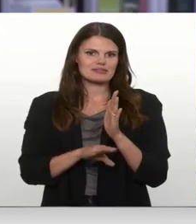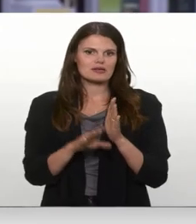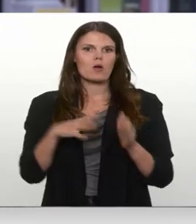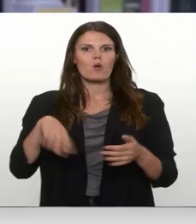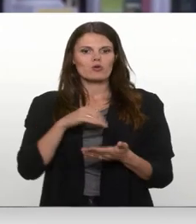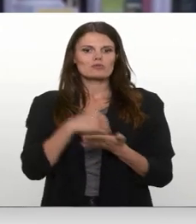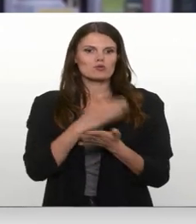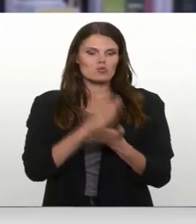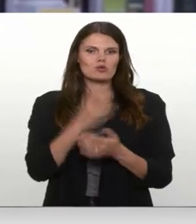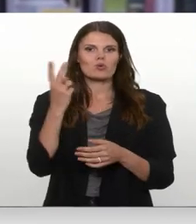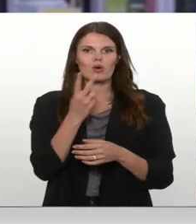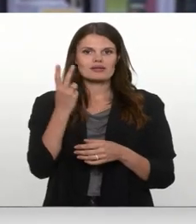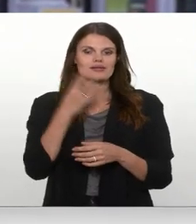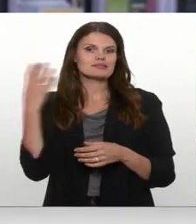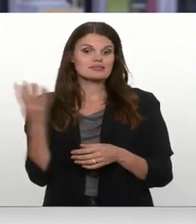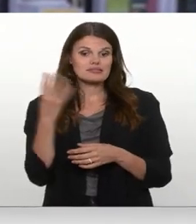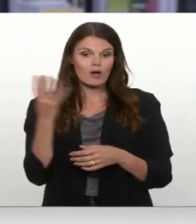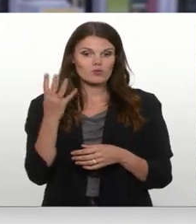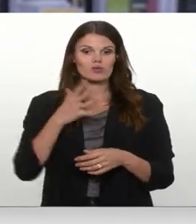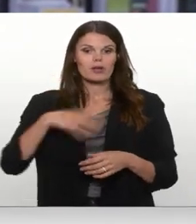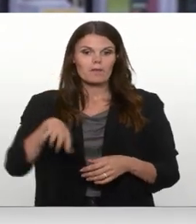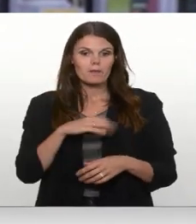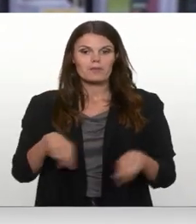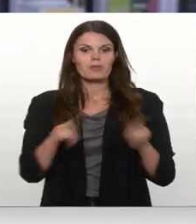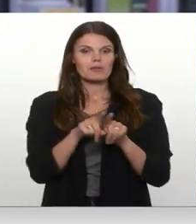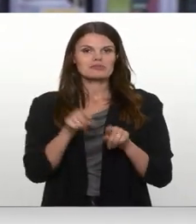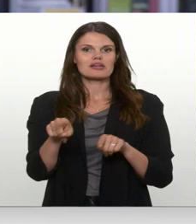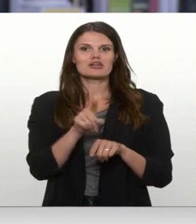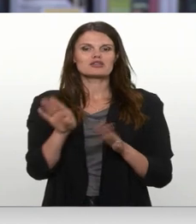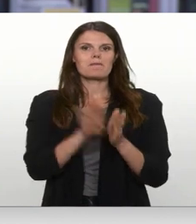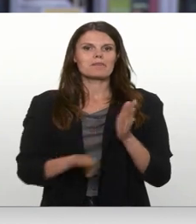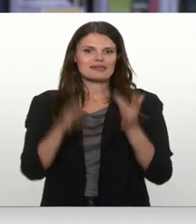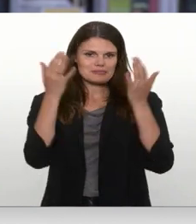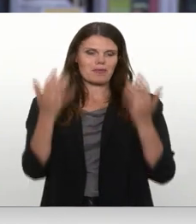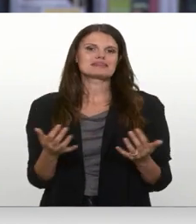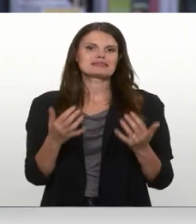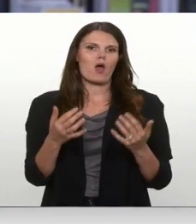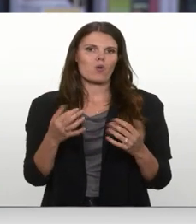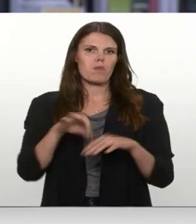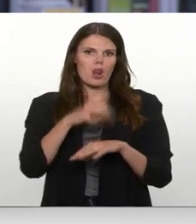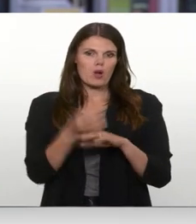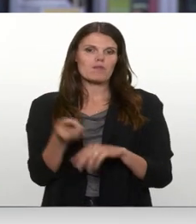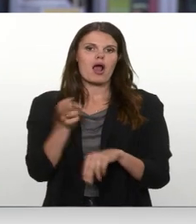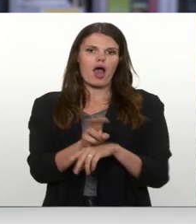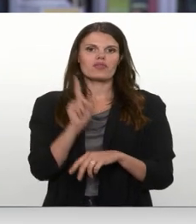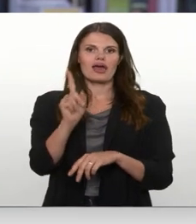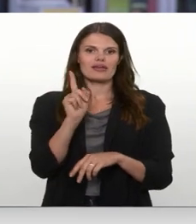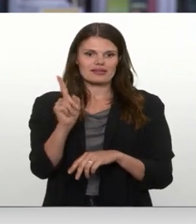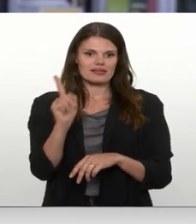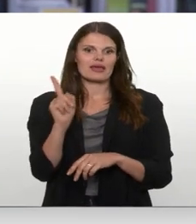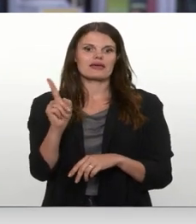nodaļā ir otrdienās, ceturtdienās, kad mēs arī ir šīs bezceremoniju laulības, kad atnāk tikai šajā